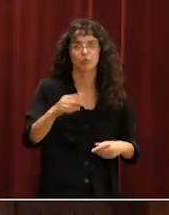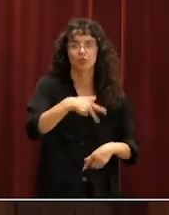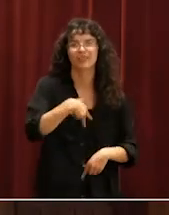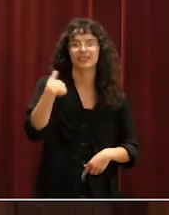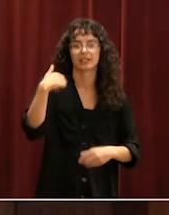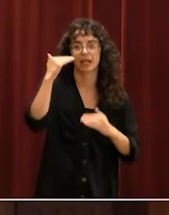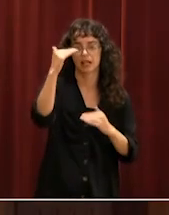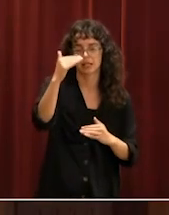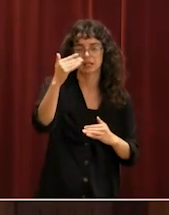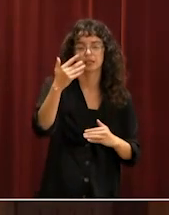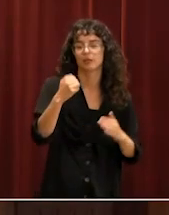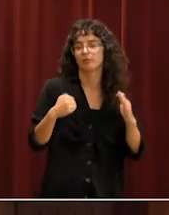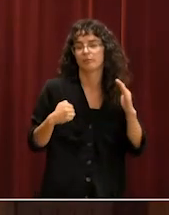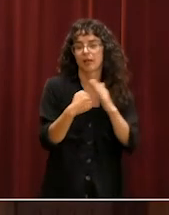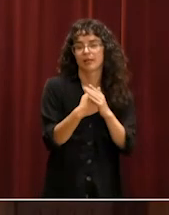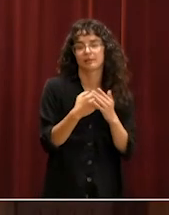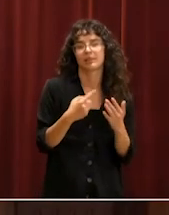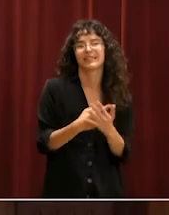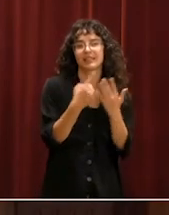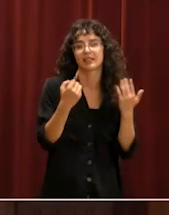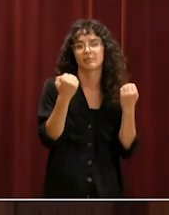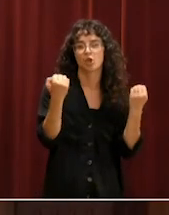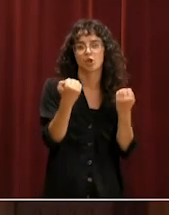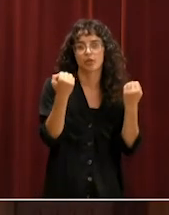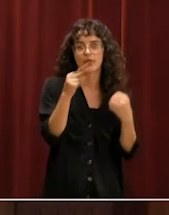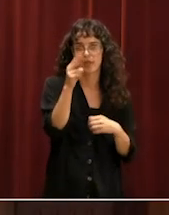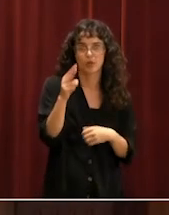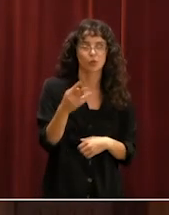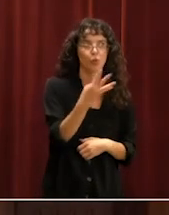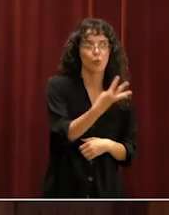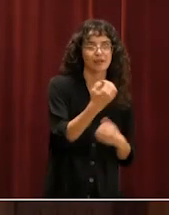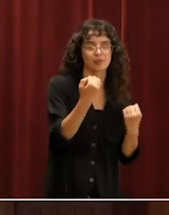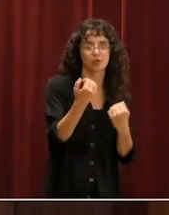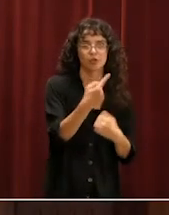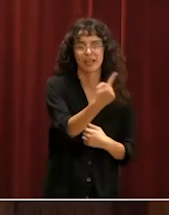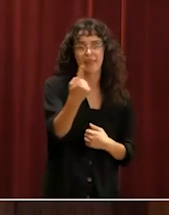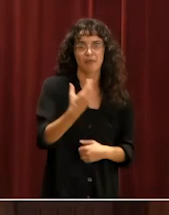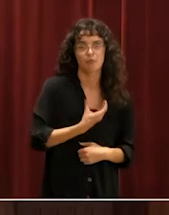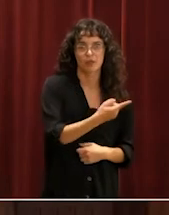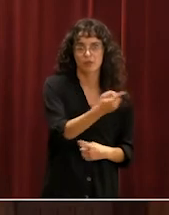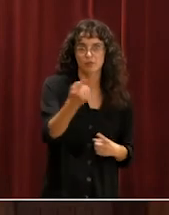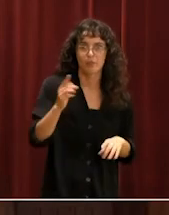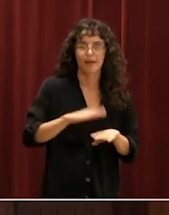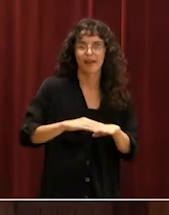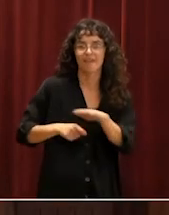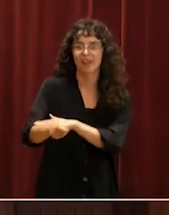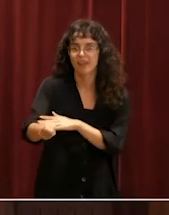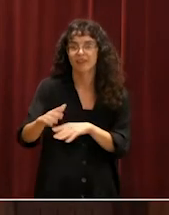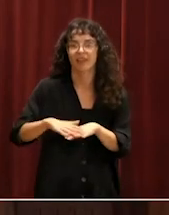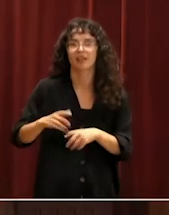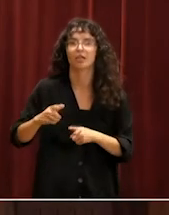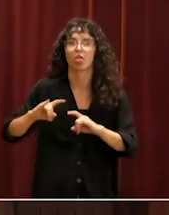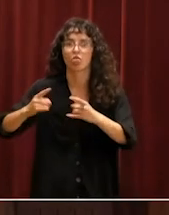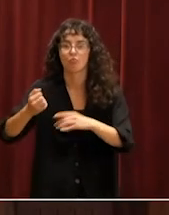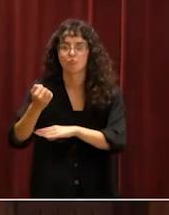16 milions d'euros, 4 milions per municipi, per al finançament, per reforçar seguritat, inspecció